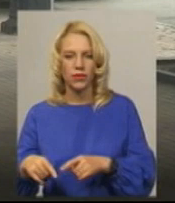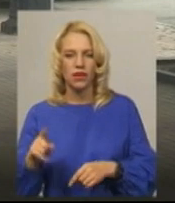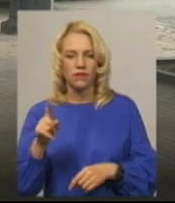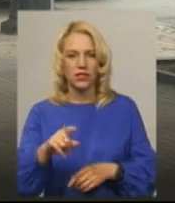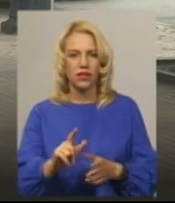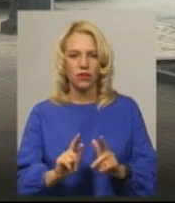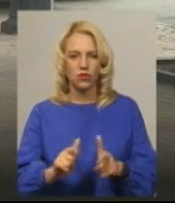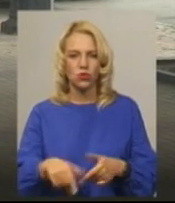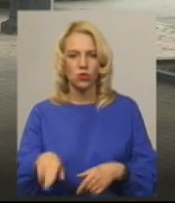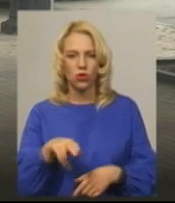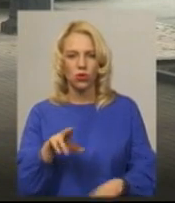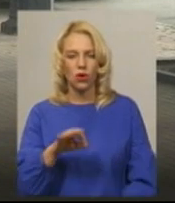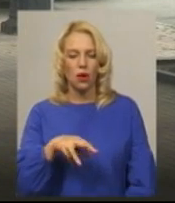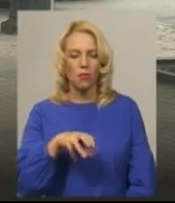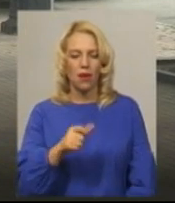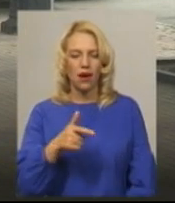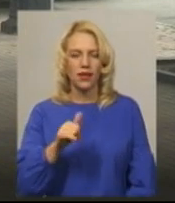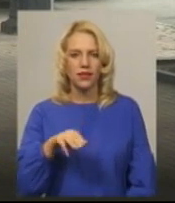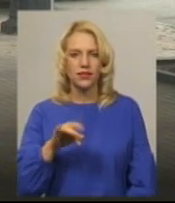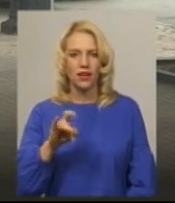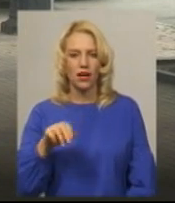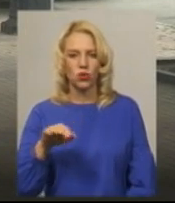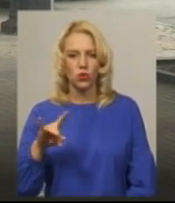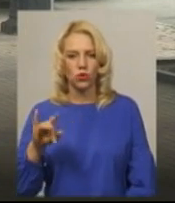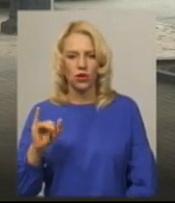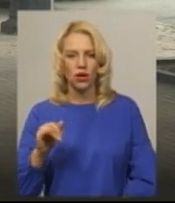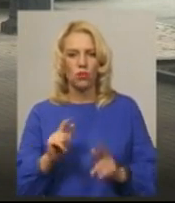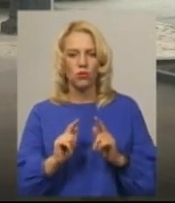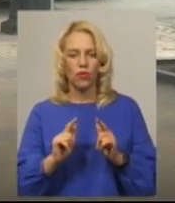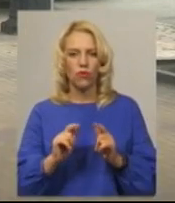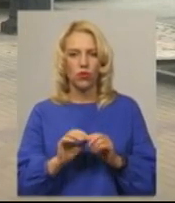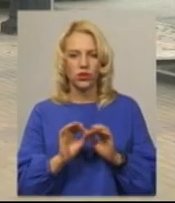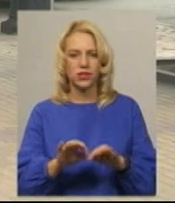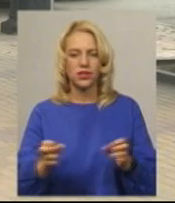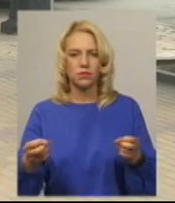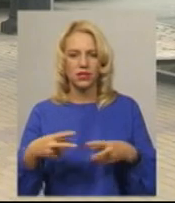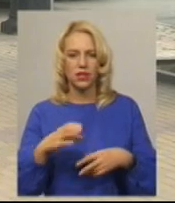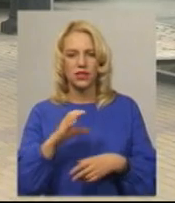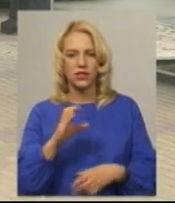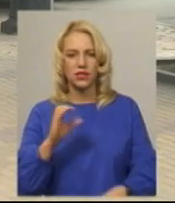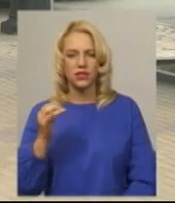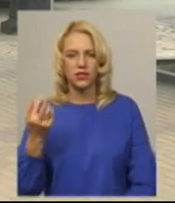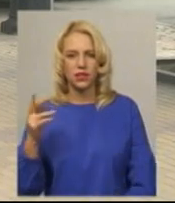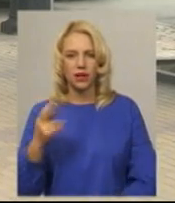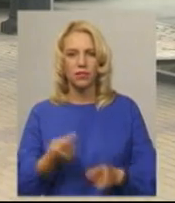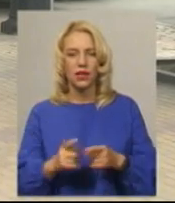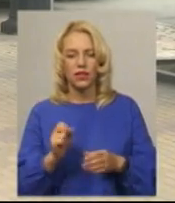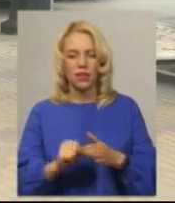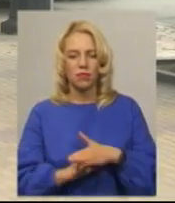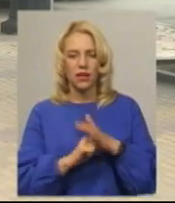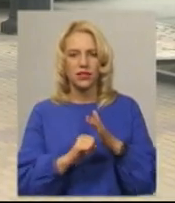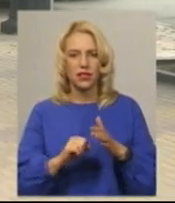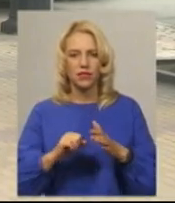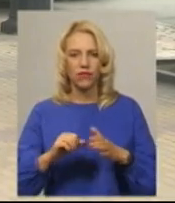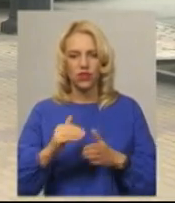вступу до магістратури, проводиться ось ця спеціальна сесія. Спеціальна сесія буде проводитись на базі вищих навчальних